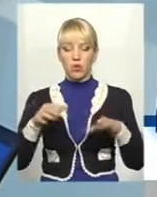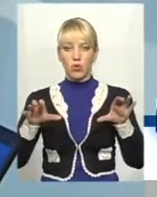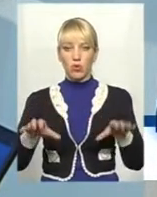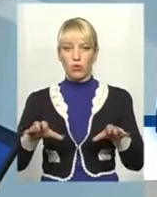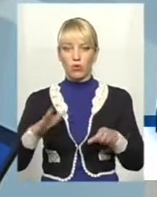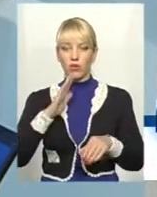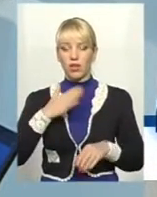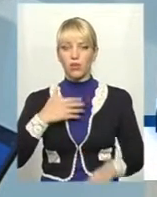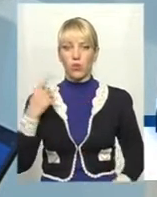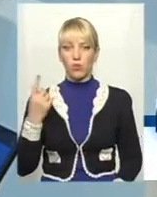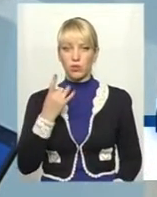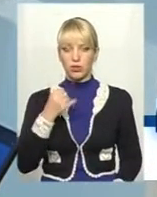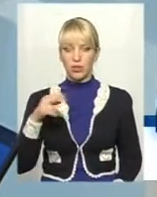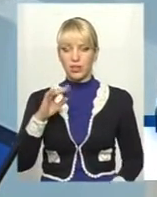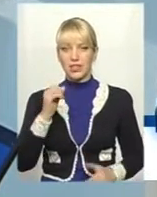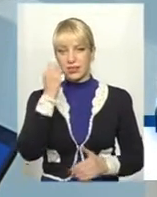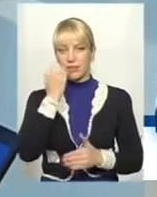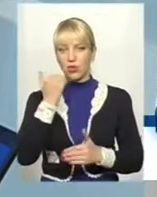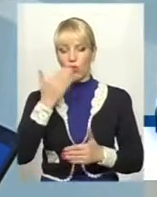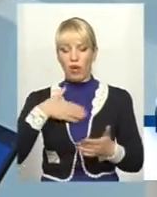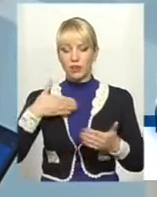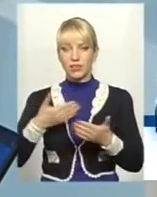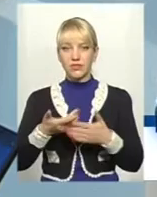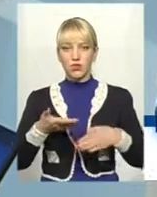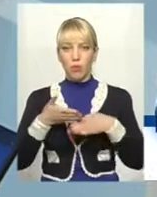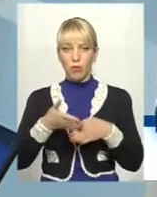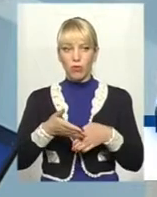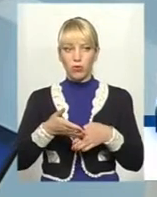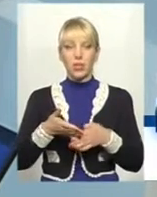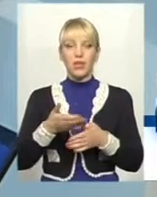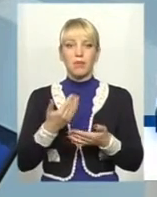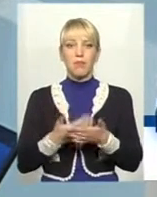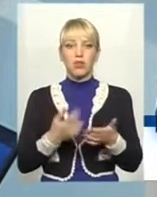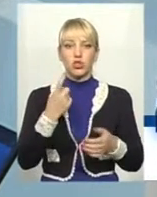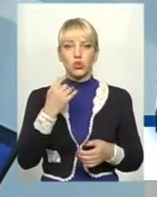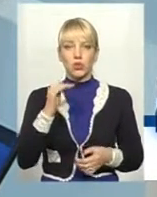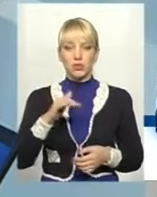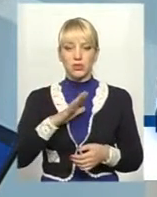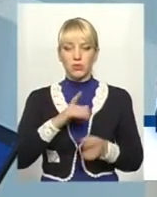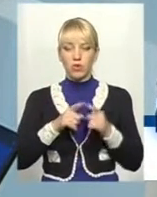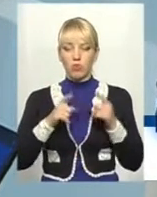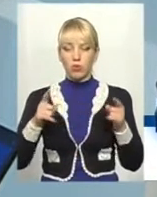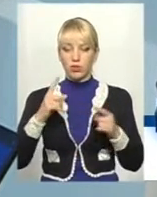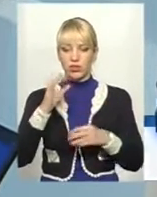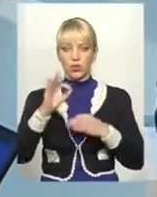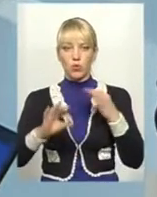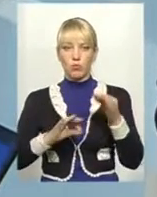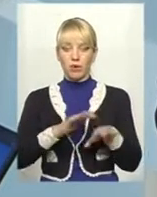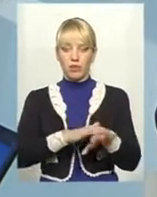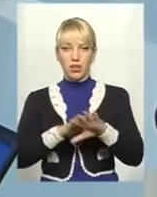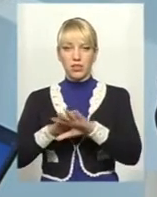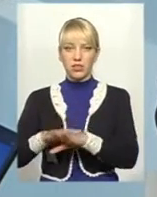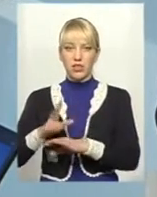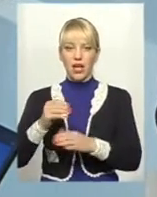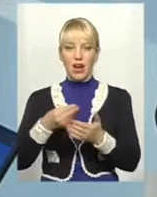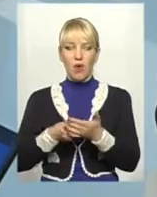обласної ради, і завдяки його активній допомозі майже 100 тисяч було на протязі доби перечислено на